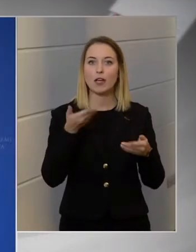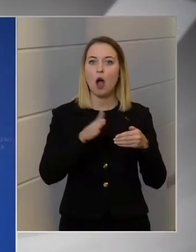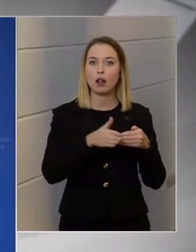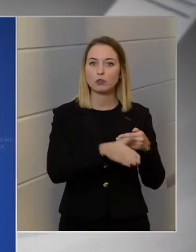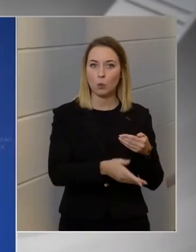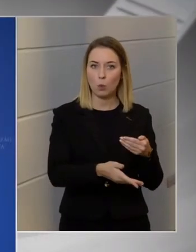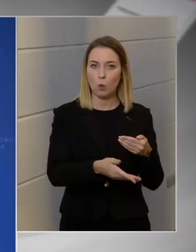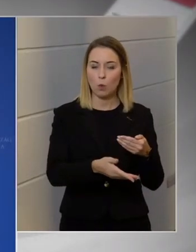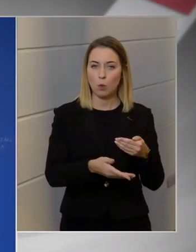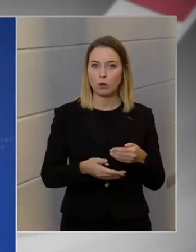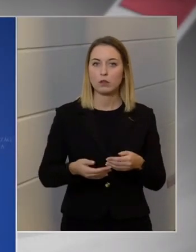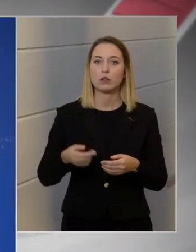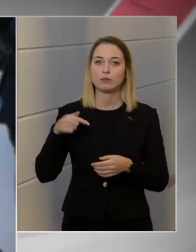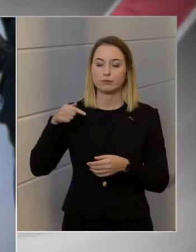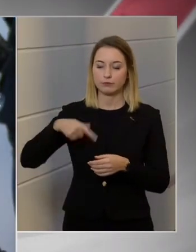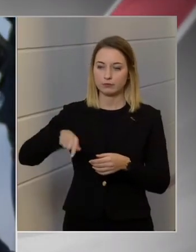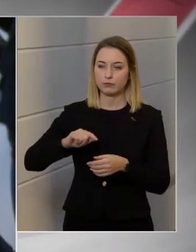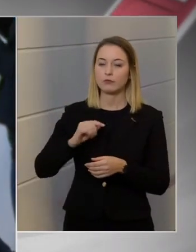Ezeket indokoltnak tartom.